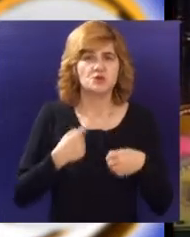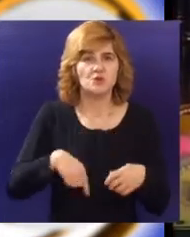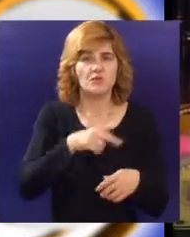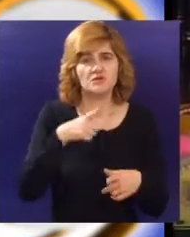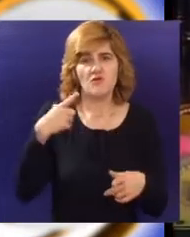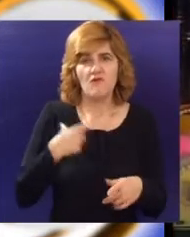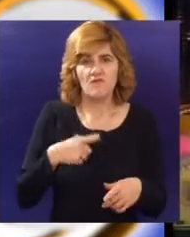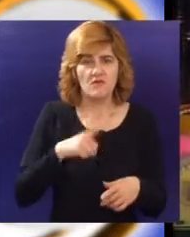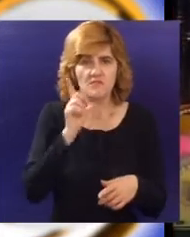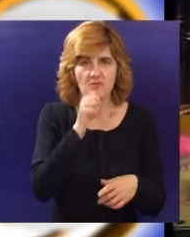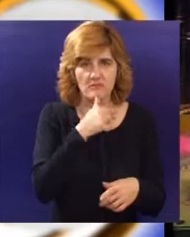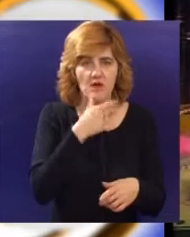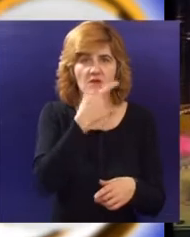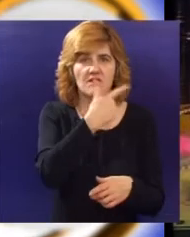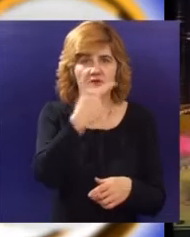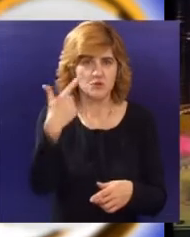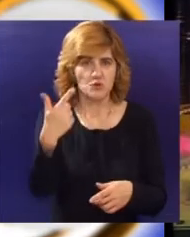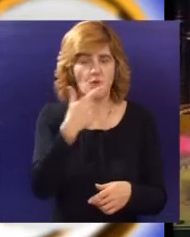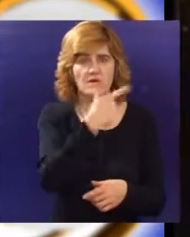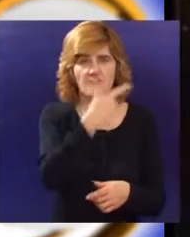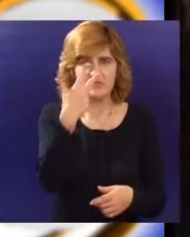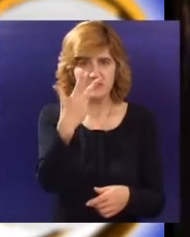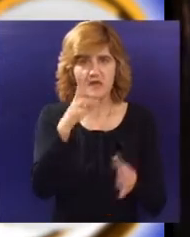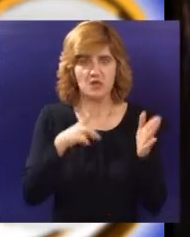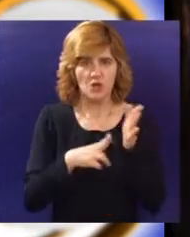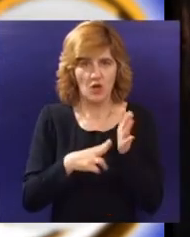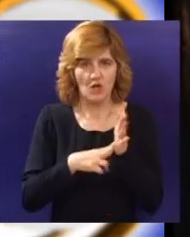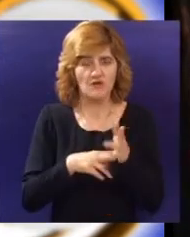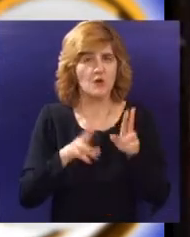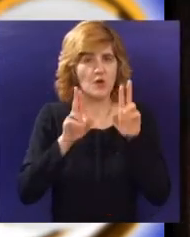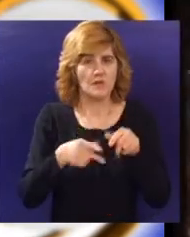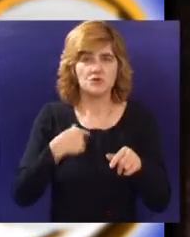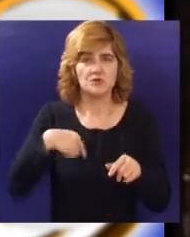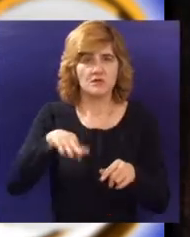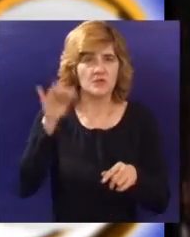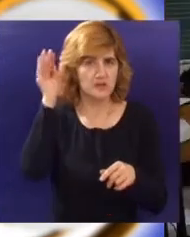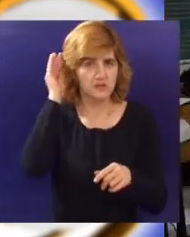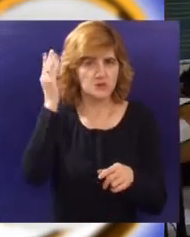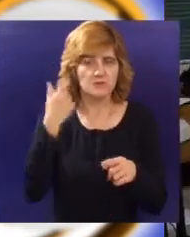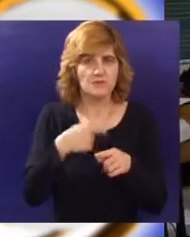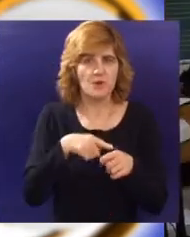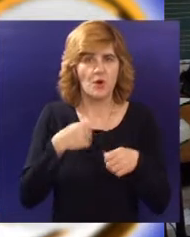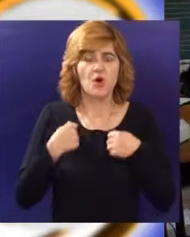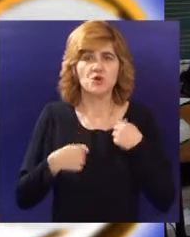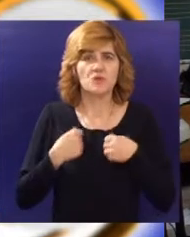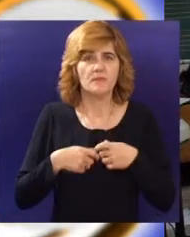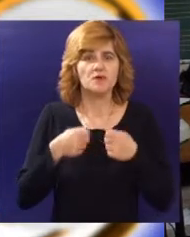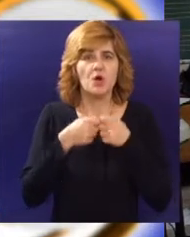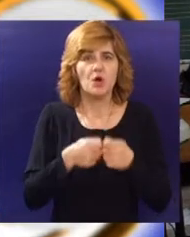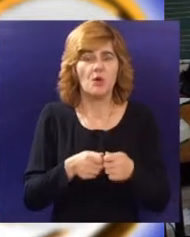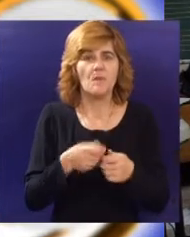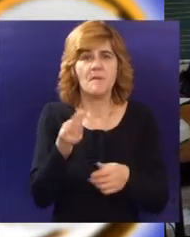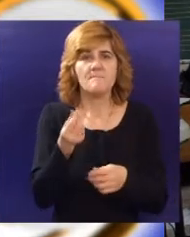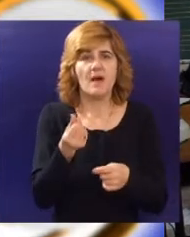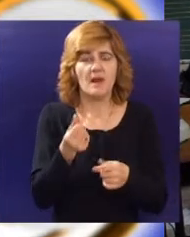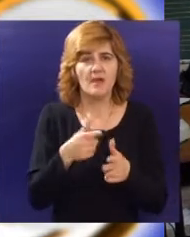populacija 22. i 23. novembra, moći će da se prisete tih godina. Subotička grupa Money Money